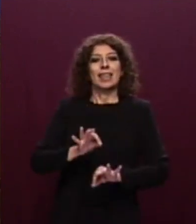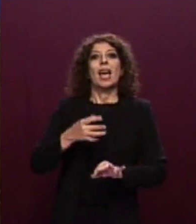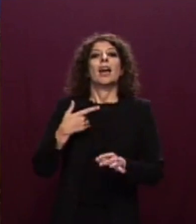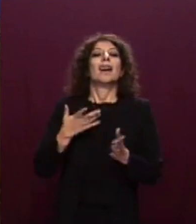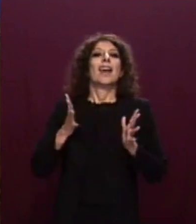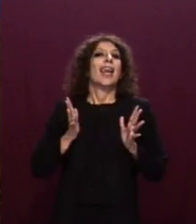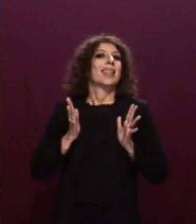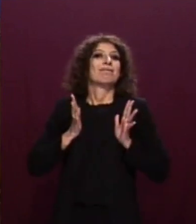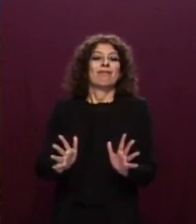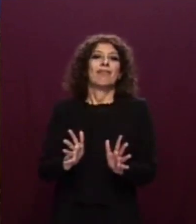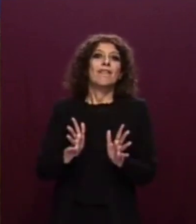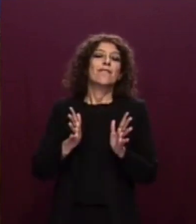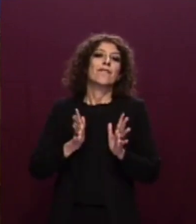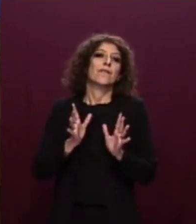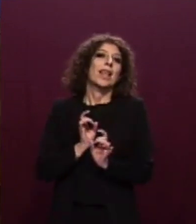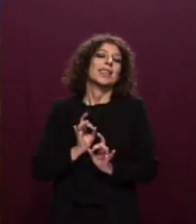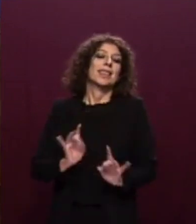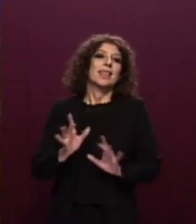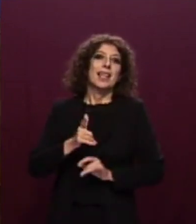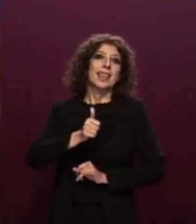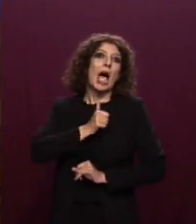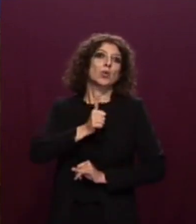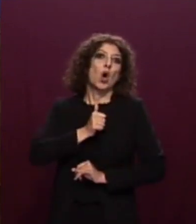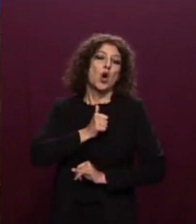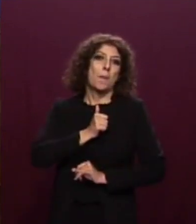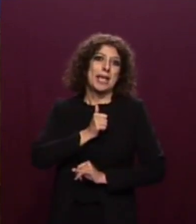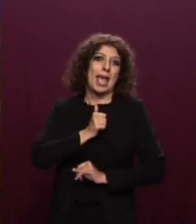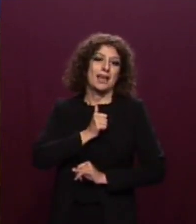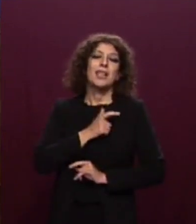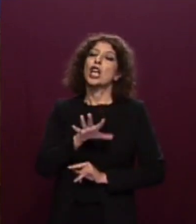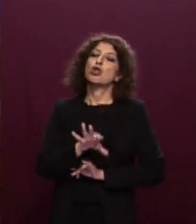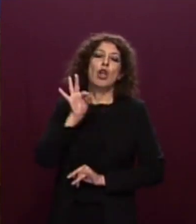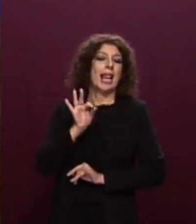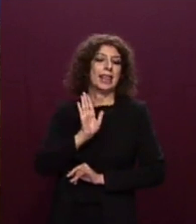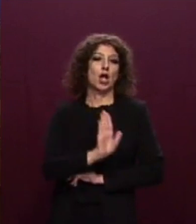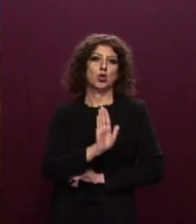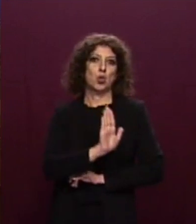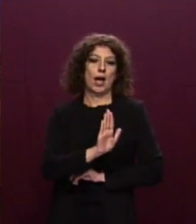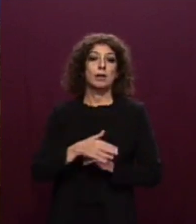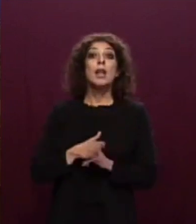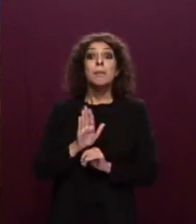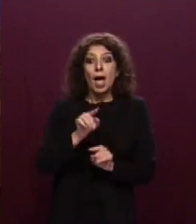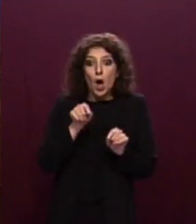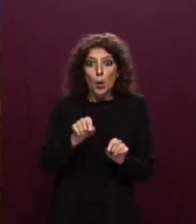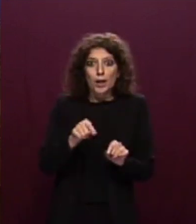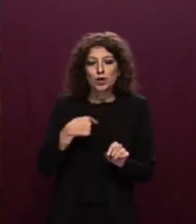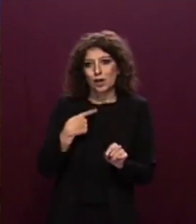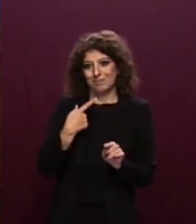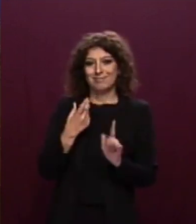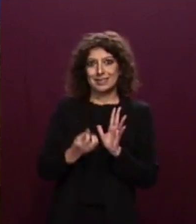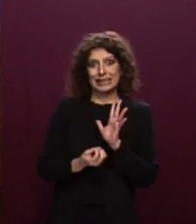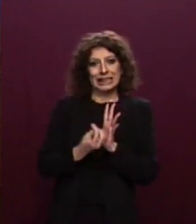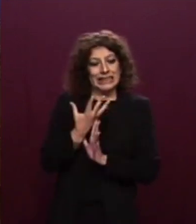esclusiva volontà. Una decisione questa non solo mai auspicata dall'Italia, ma che ha di fatto creato attriti sul piano internazionale,